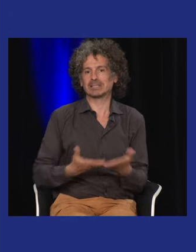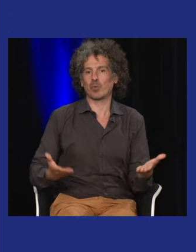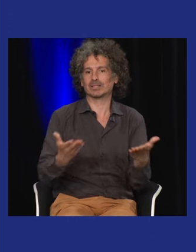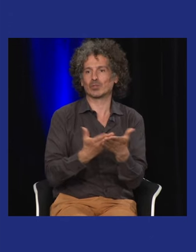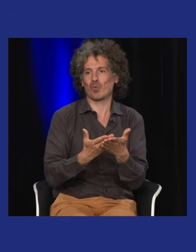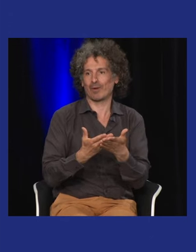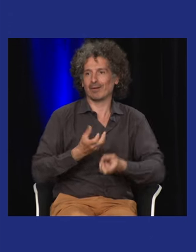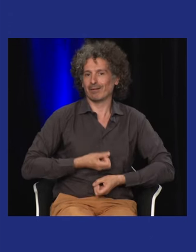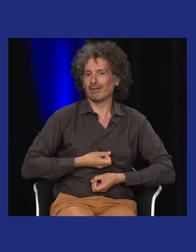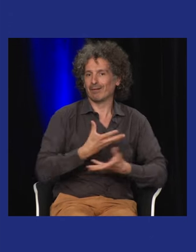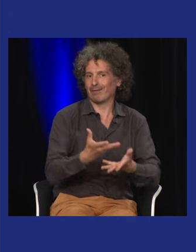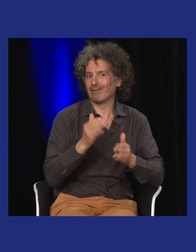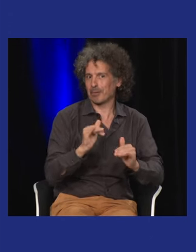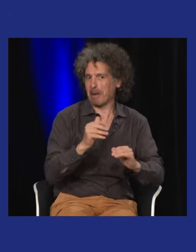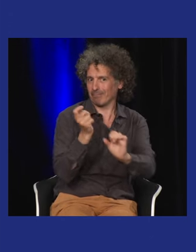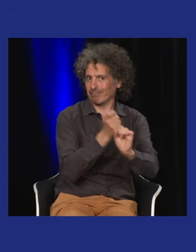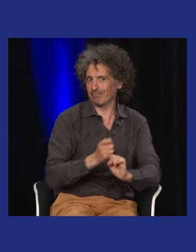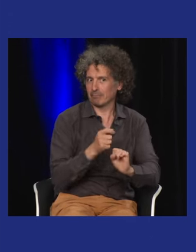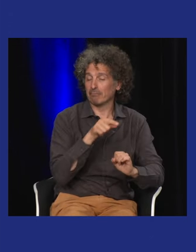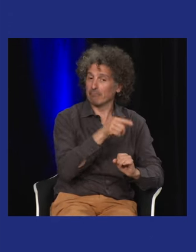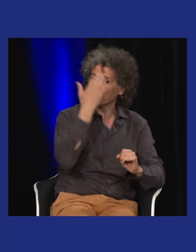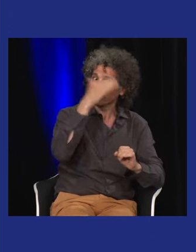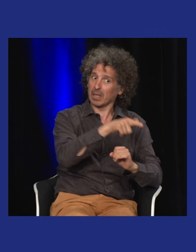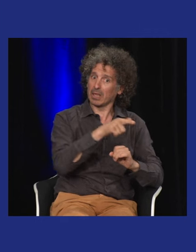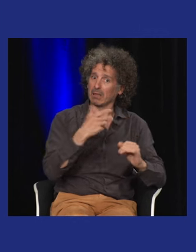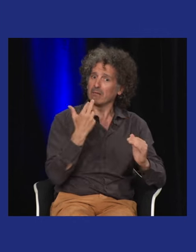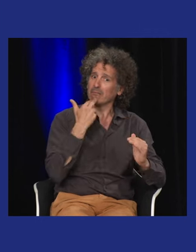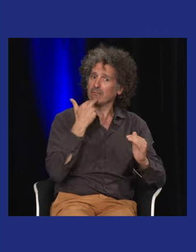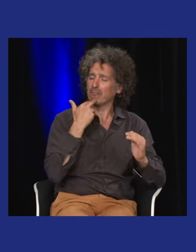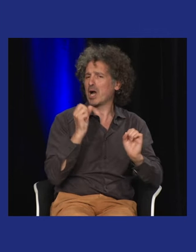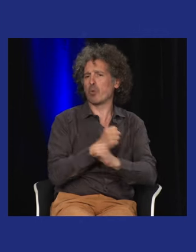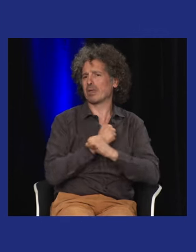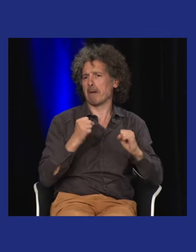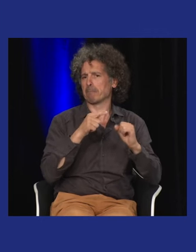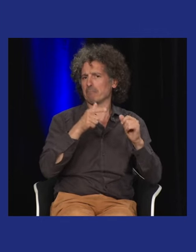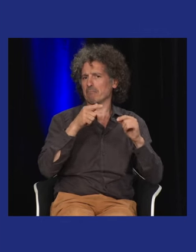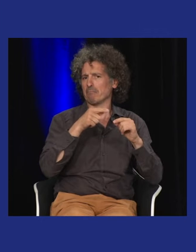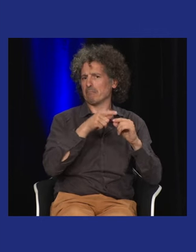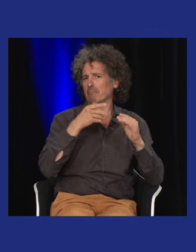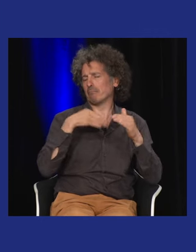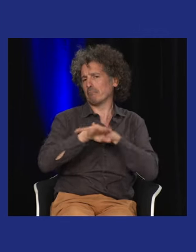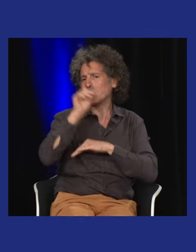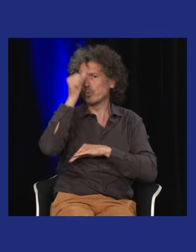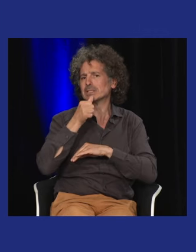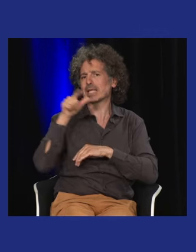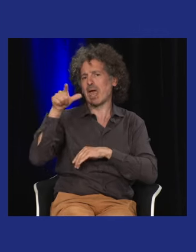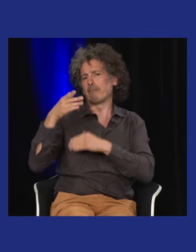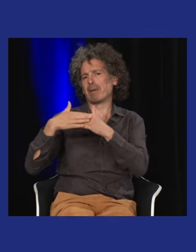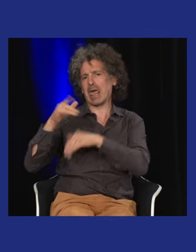pour les empêcher de parler tout comme on empêchait de parler les noirs à l'époque. Donc, là, c'est assez